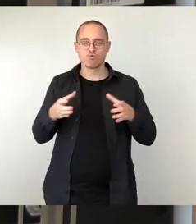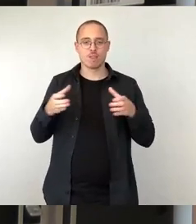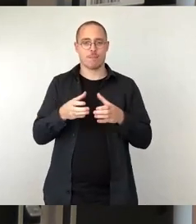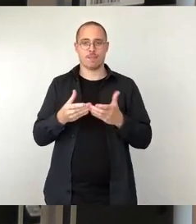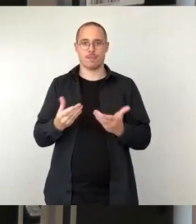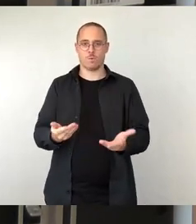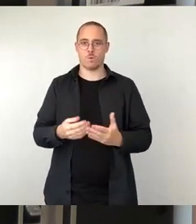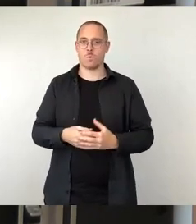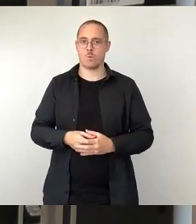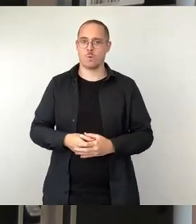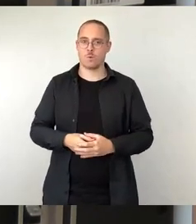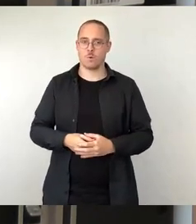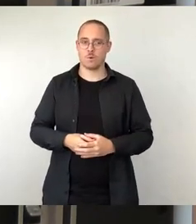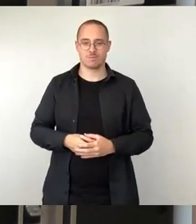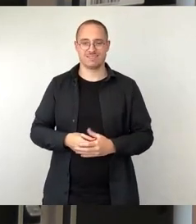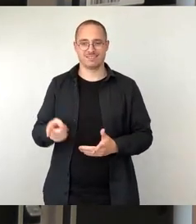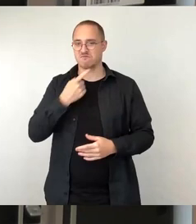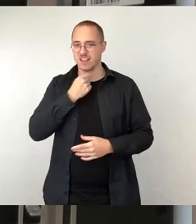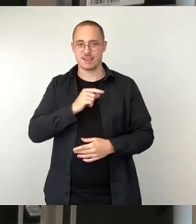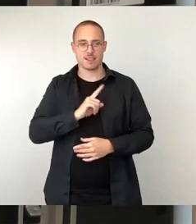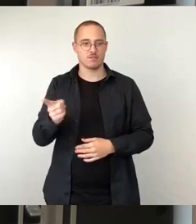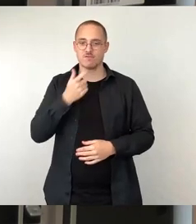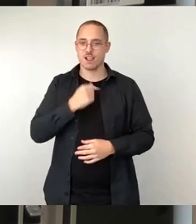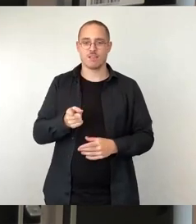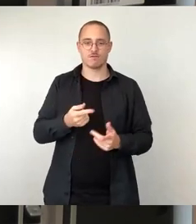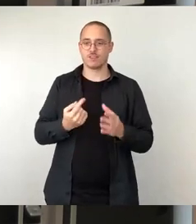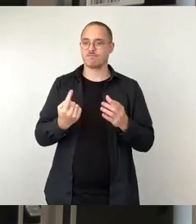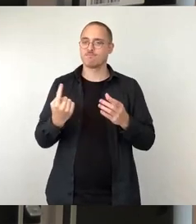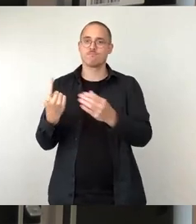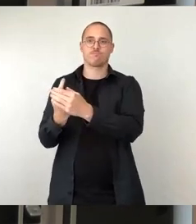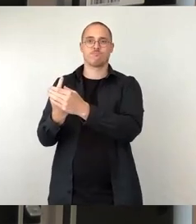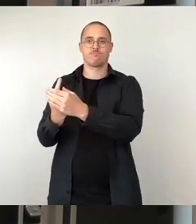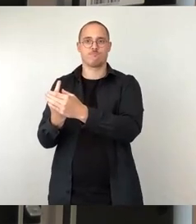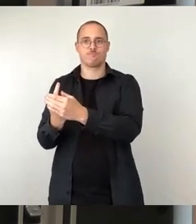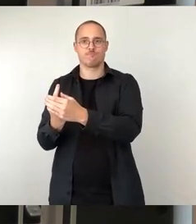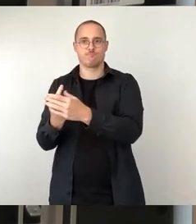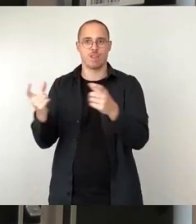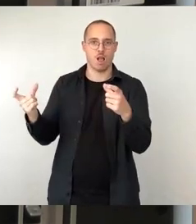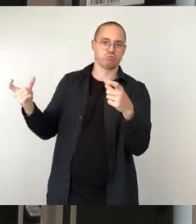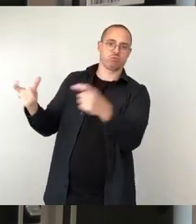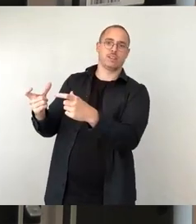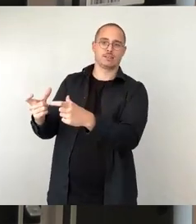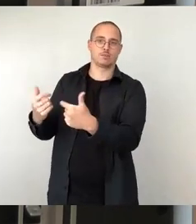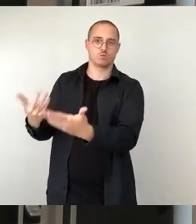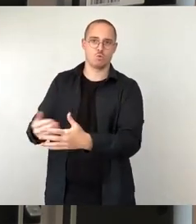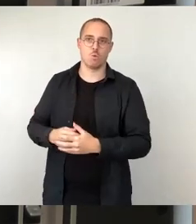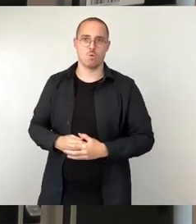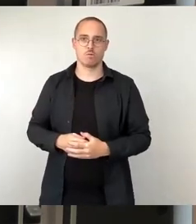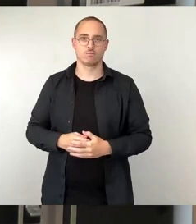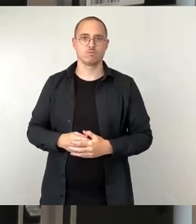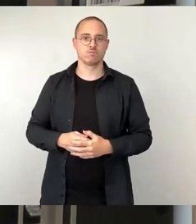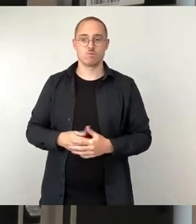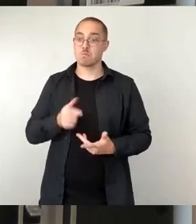Menschen auszugrenzen, Menschen ins Abseits zu stellen und auch Menschen wieder zu diffamieren.